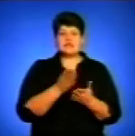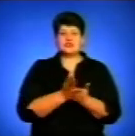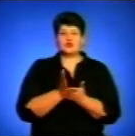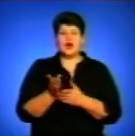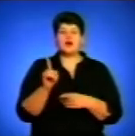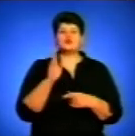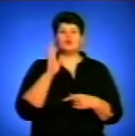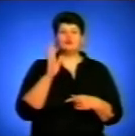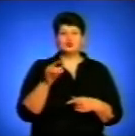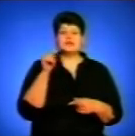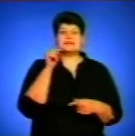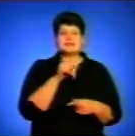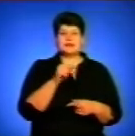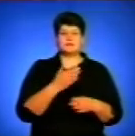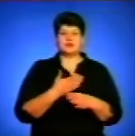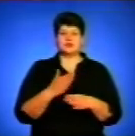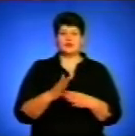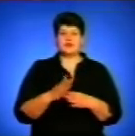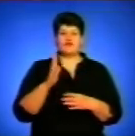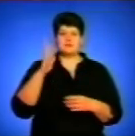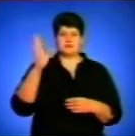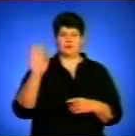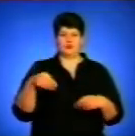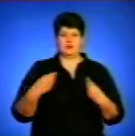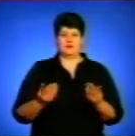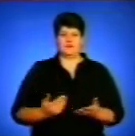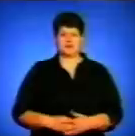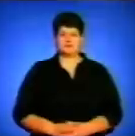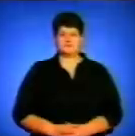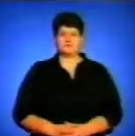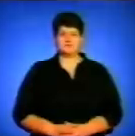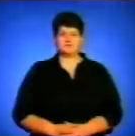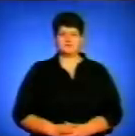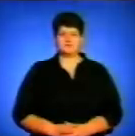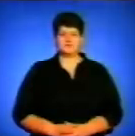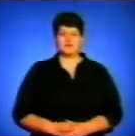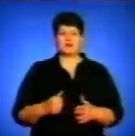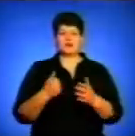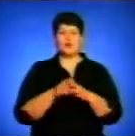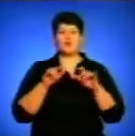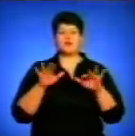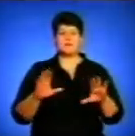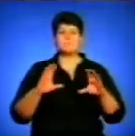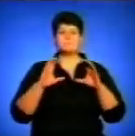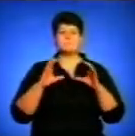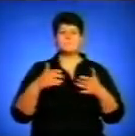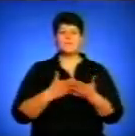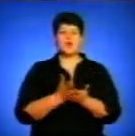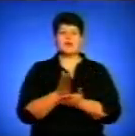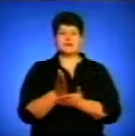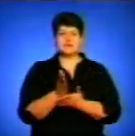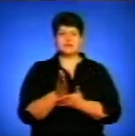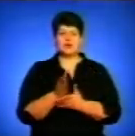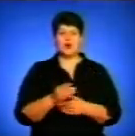з тими частотами, які в перспективі буде виділятися. І до подій політичних. Опозиція за